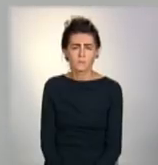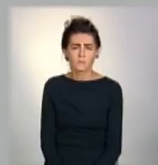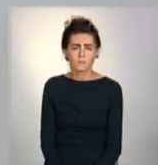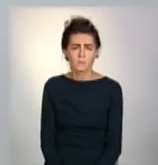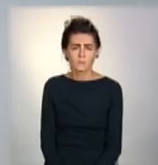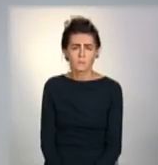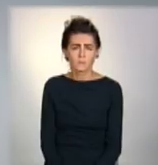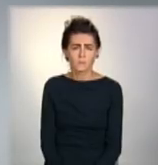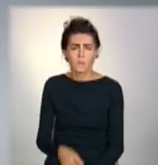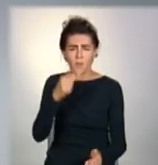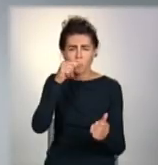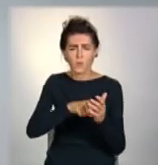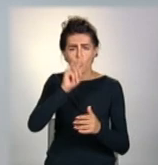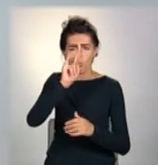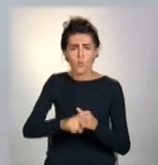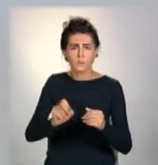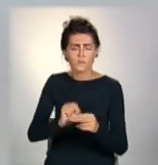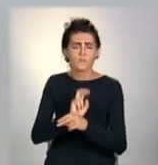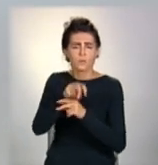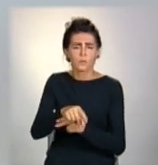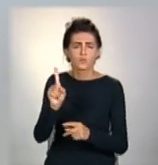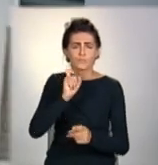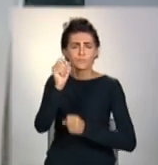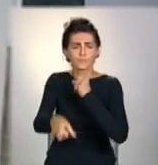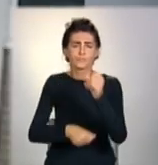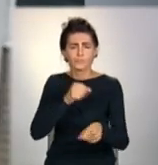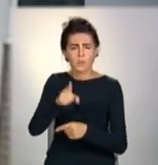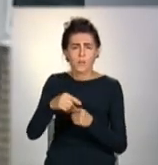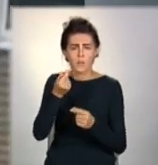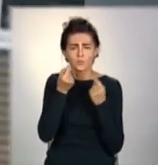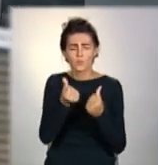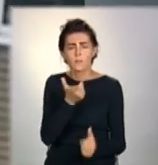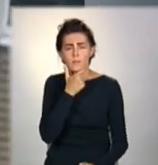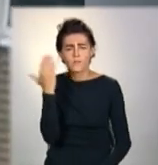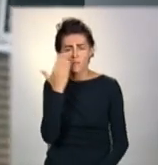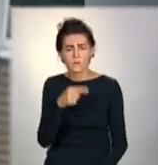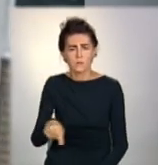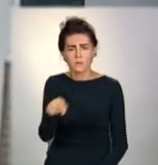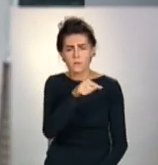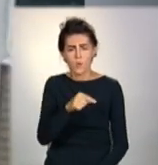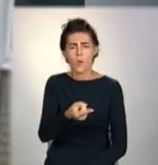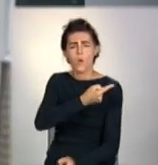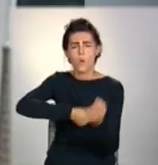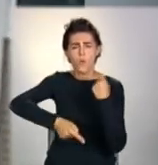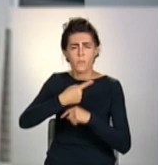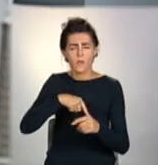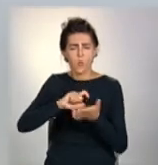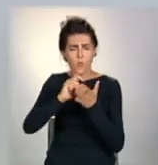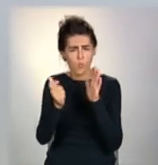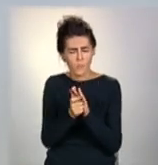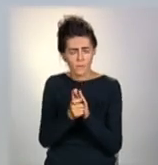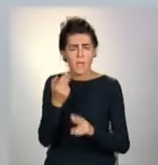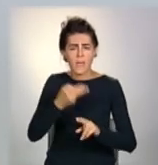Виліс обома ногами на підвіконня та щось жбруляє униз. Ще трохи роздивляється і, на щастя, повертається назад до кімнати.